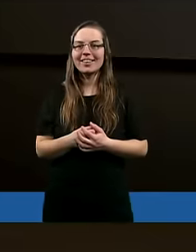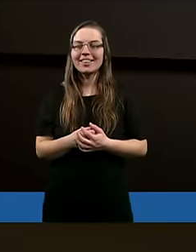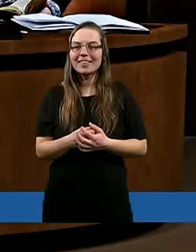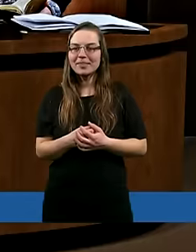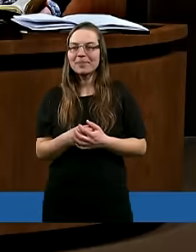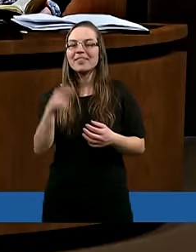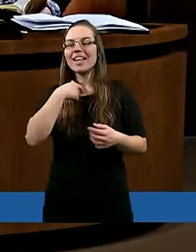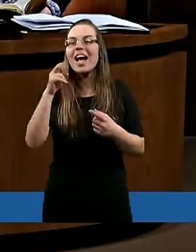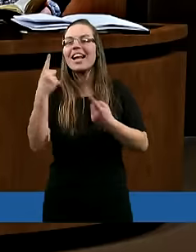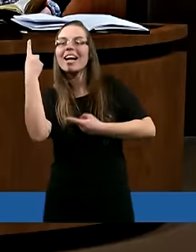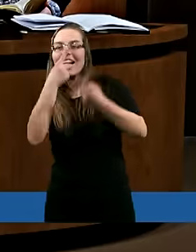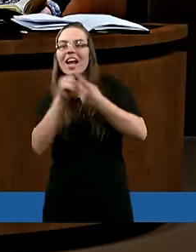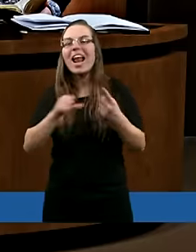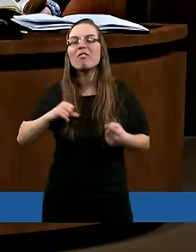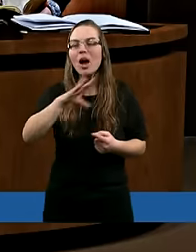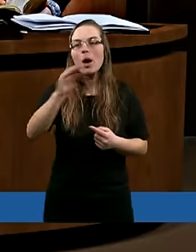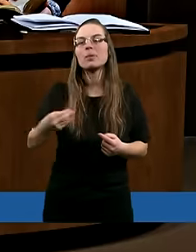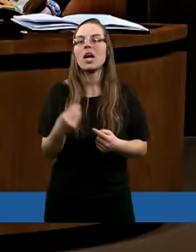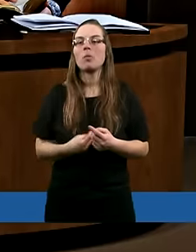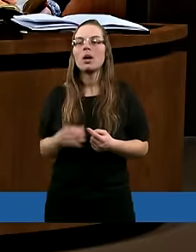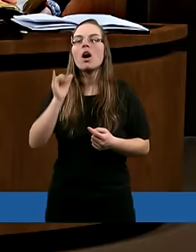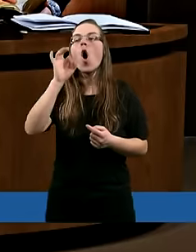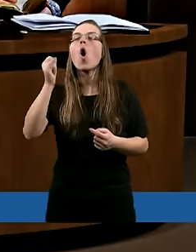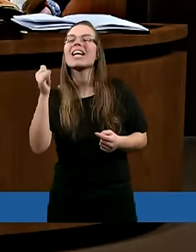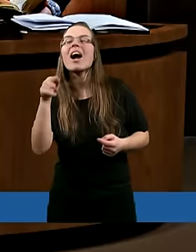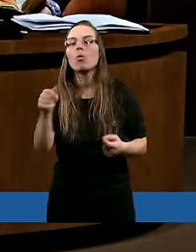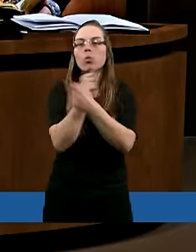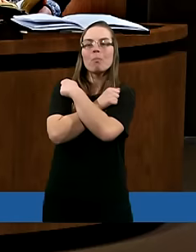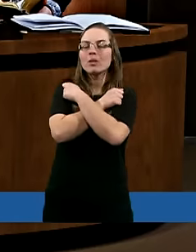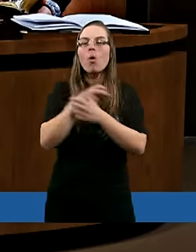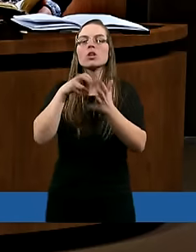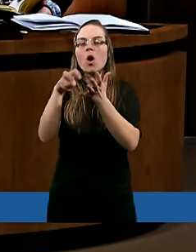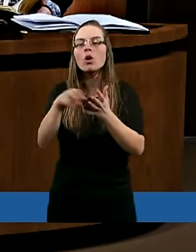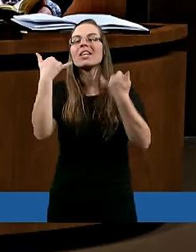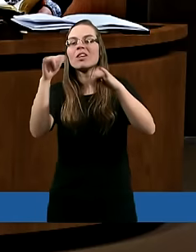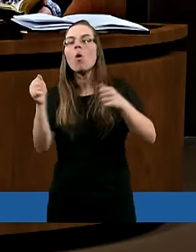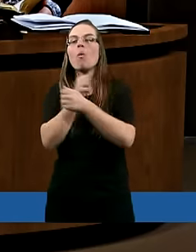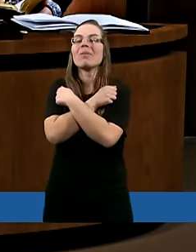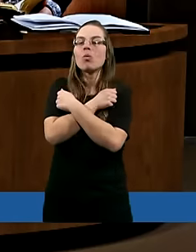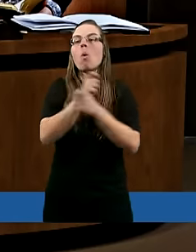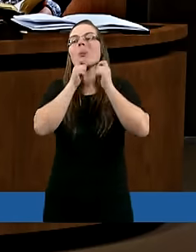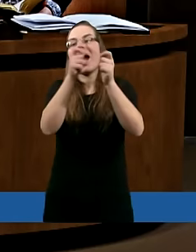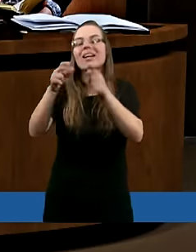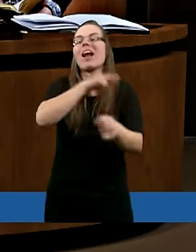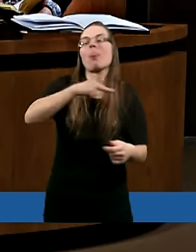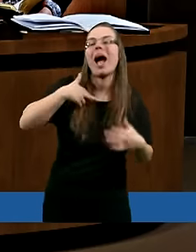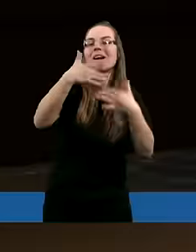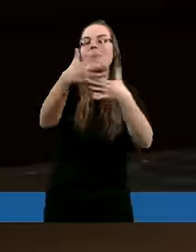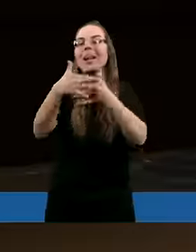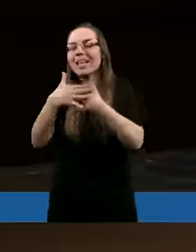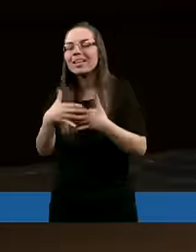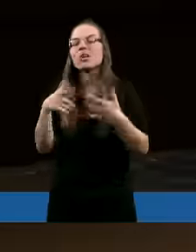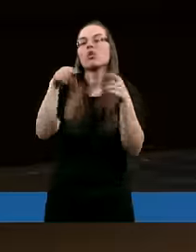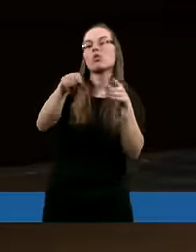Ja tak zastanawiałam się też, właśnie o jaką to miłość chodzi. Bo inną miłością darzymy naszych najbliższych,